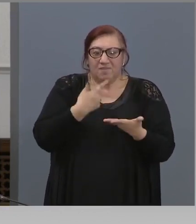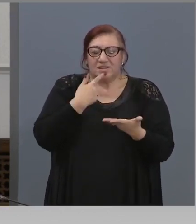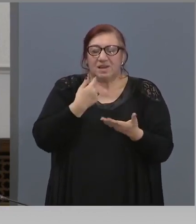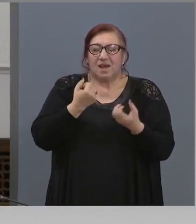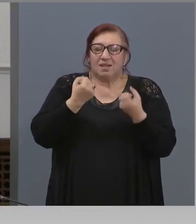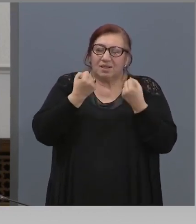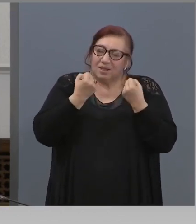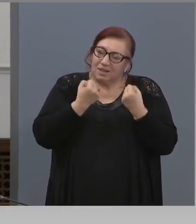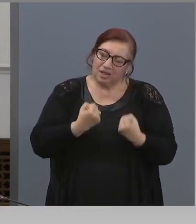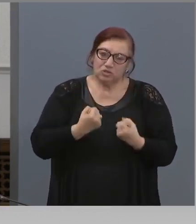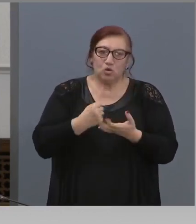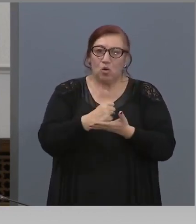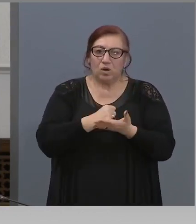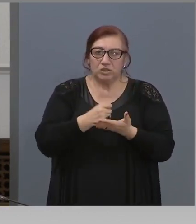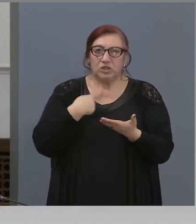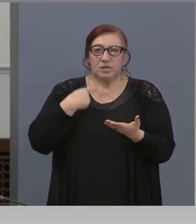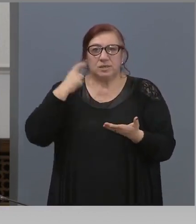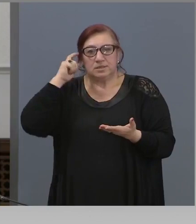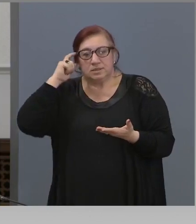лечение.